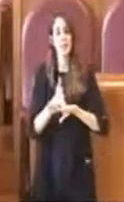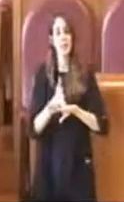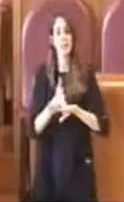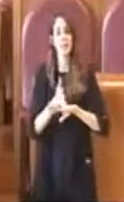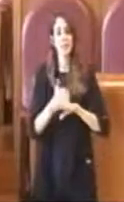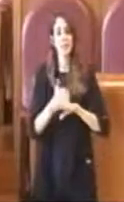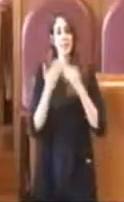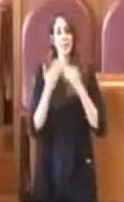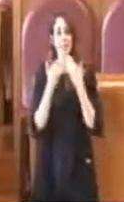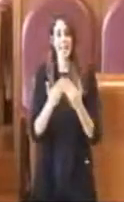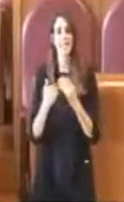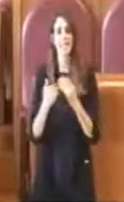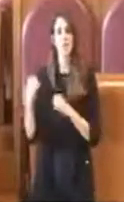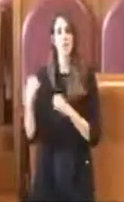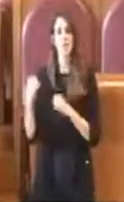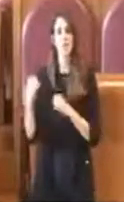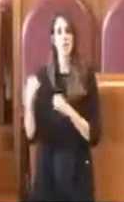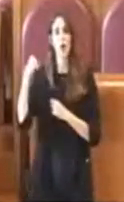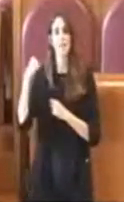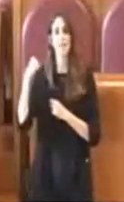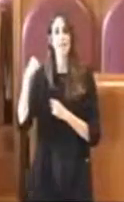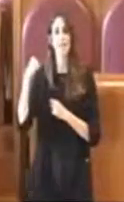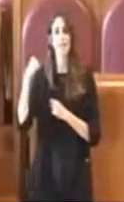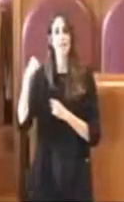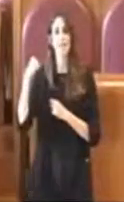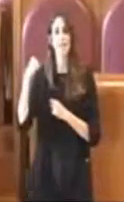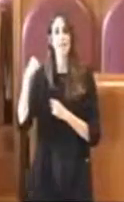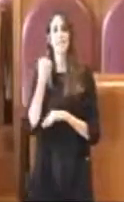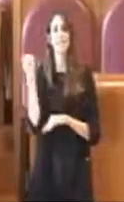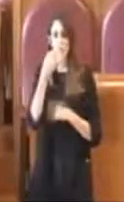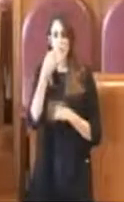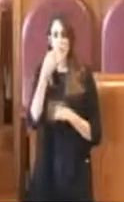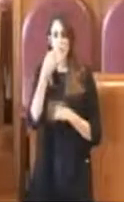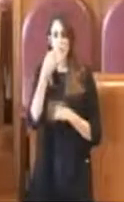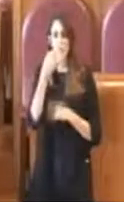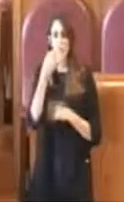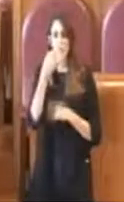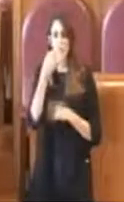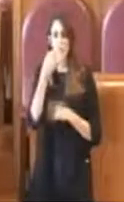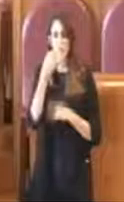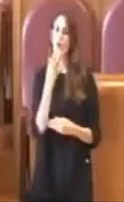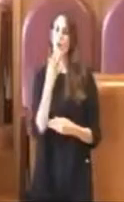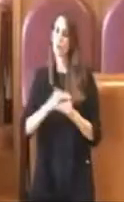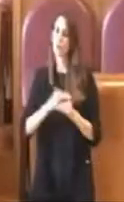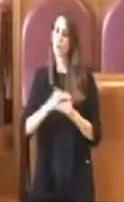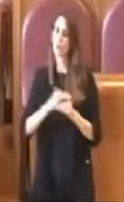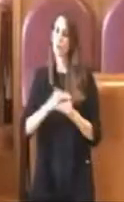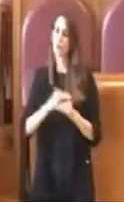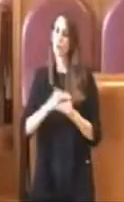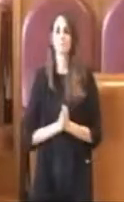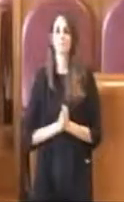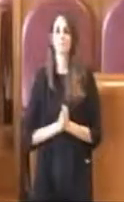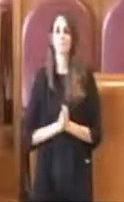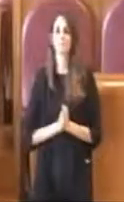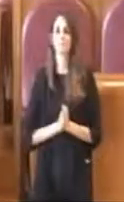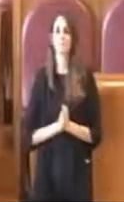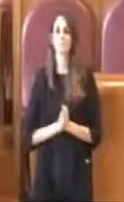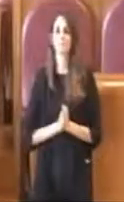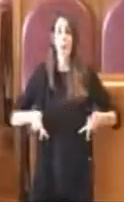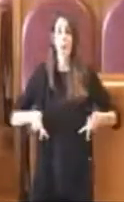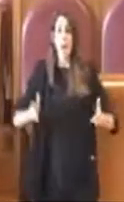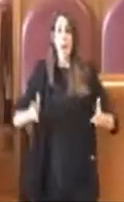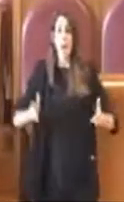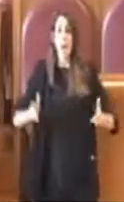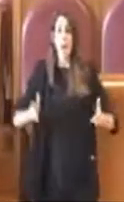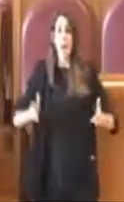la forza e l'organico del servizio Giardini, una battuta Presidente, sulle panchine non